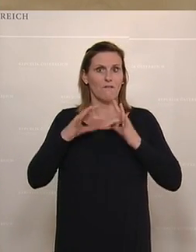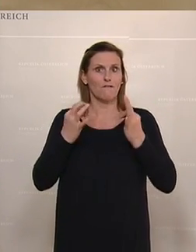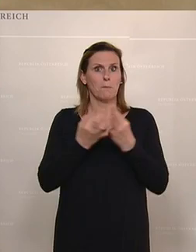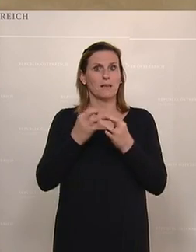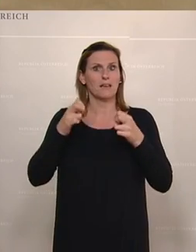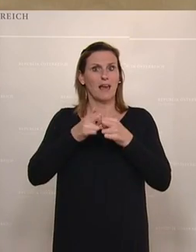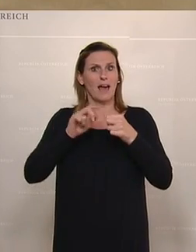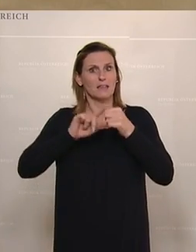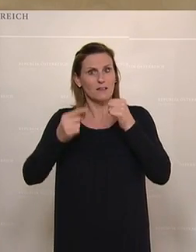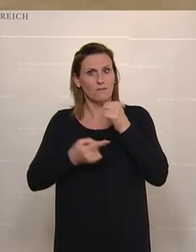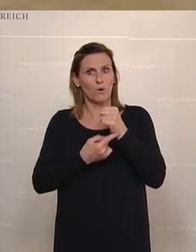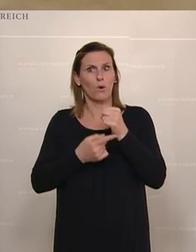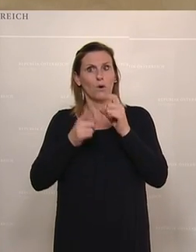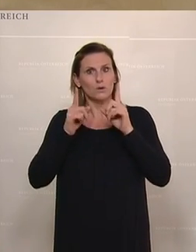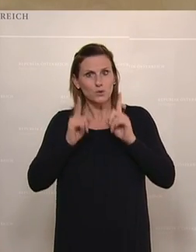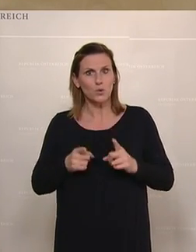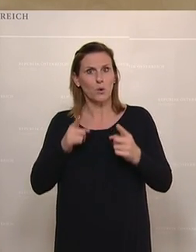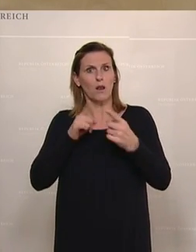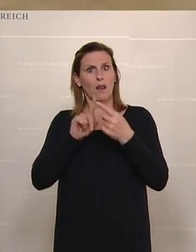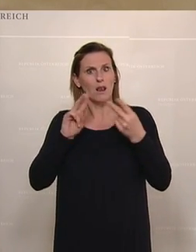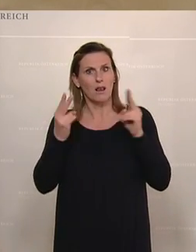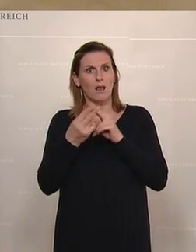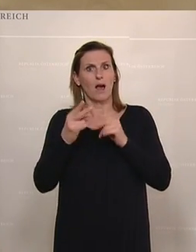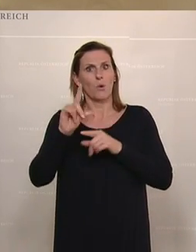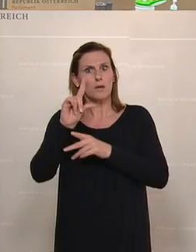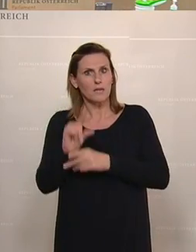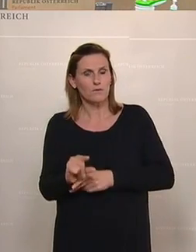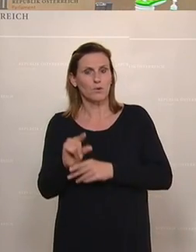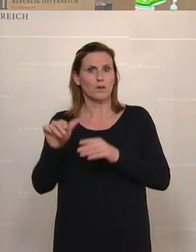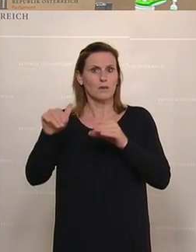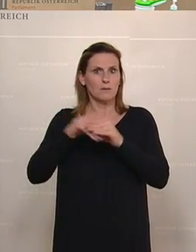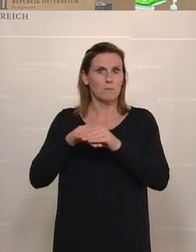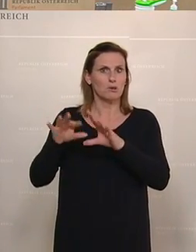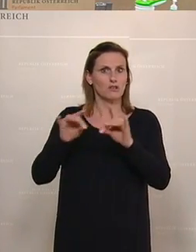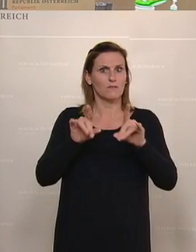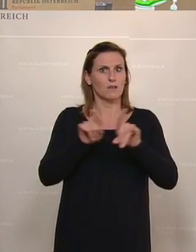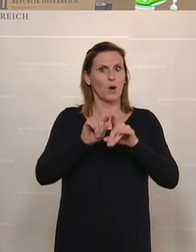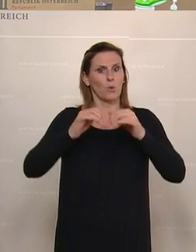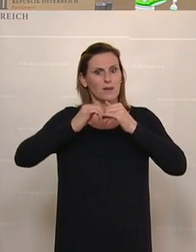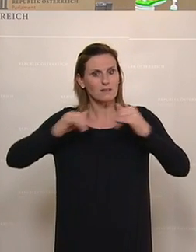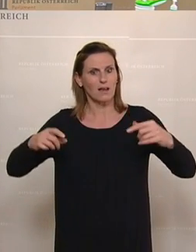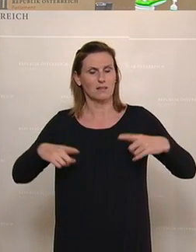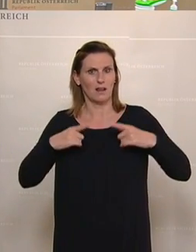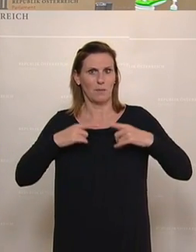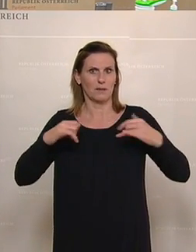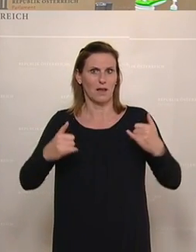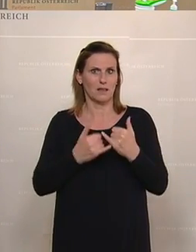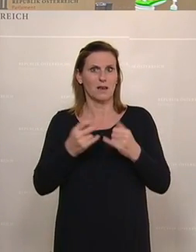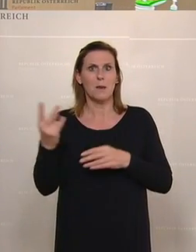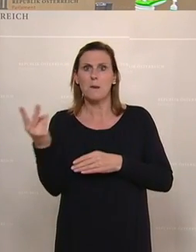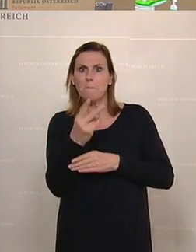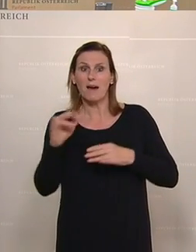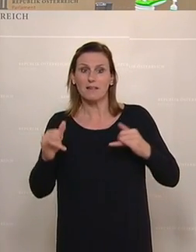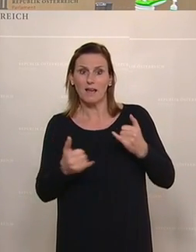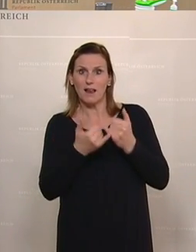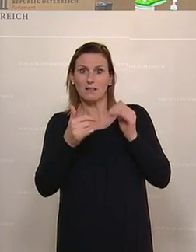dahingehend zu ändern. Dass auch geringfügig Beschäftigte einen Anspruch haben, dass bei getrennt lebenden Eltern beide Elternteile